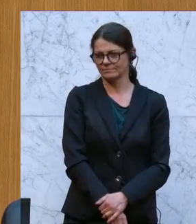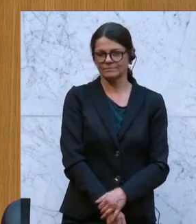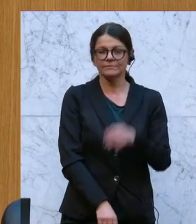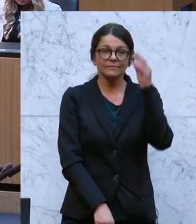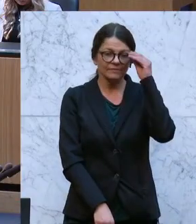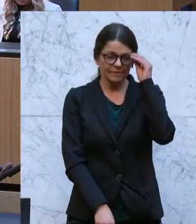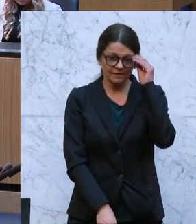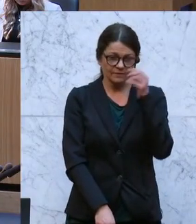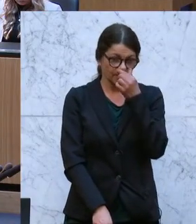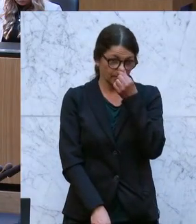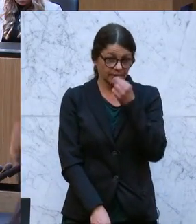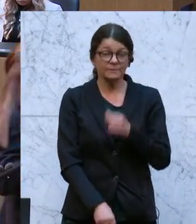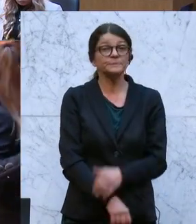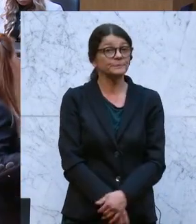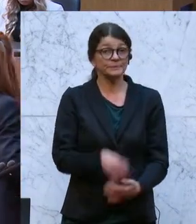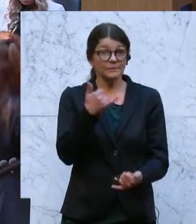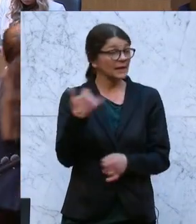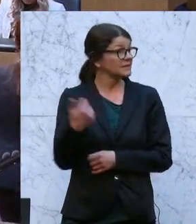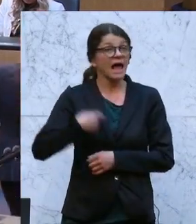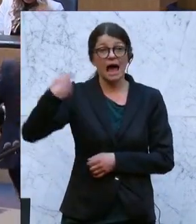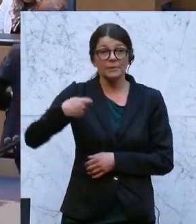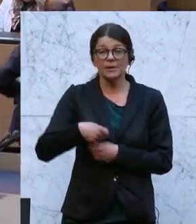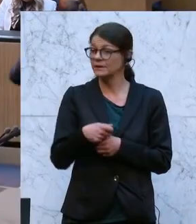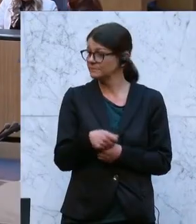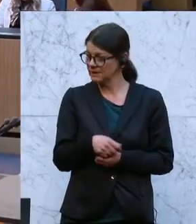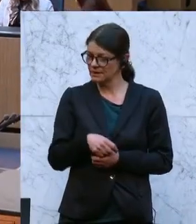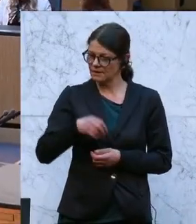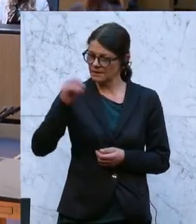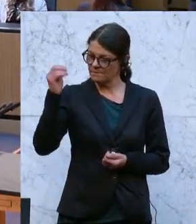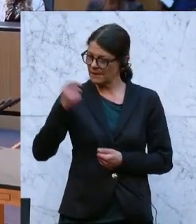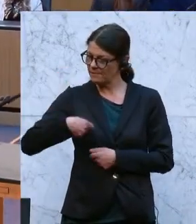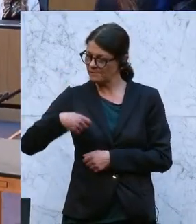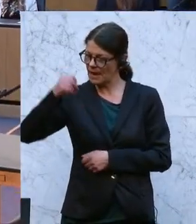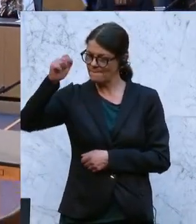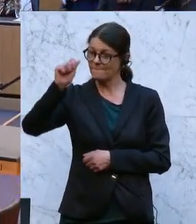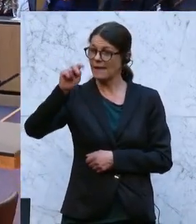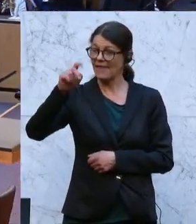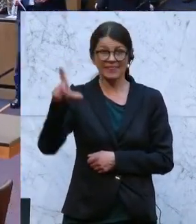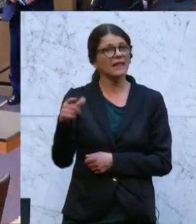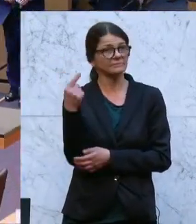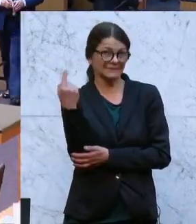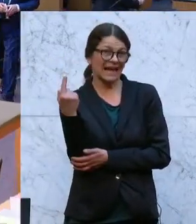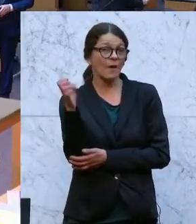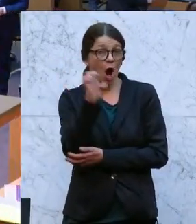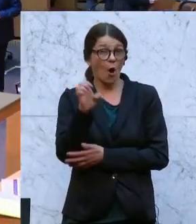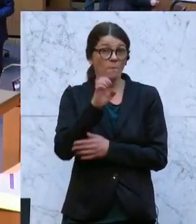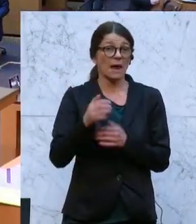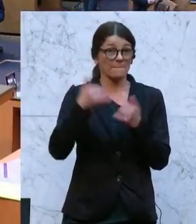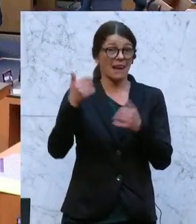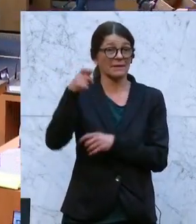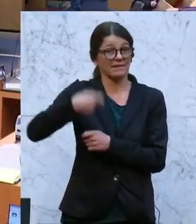Nächster Redner ist Lukas Mandl von der ÖVP, er ist EU-Abgeordneter und der letzte Abgeordnete